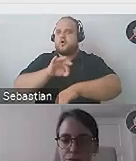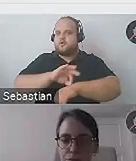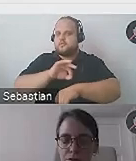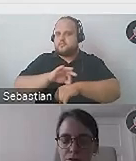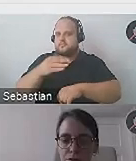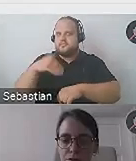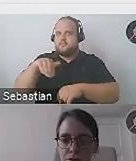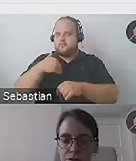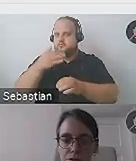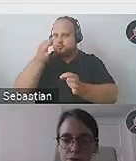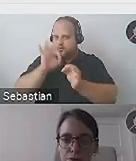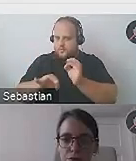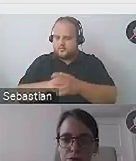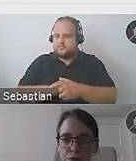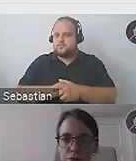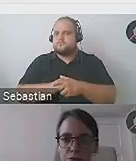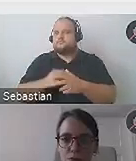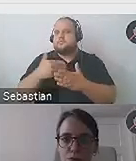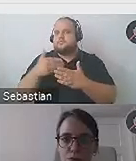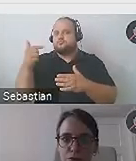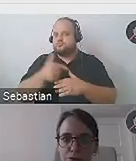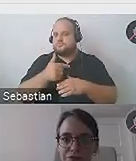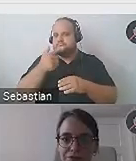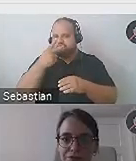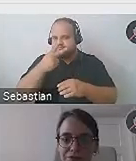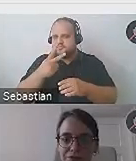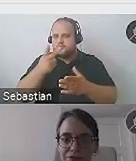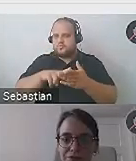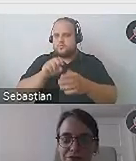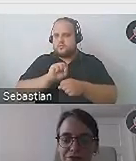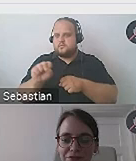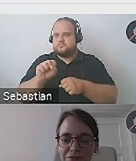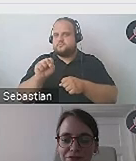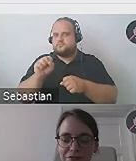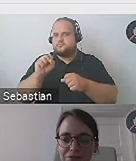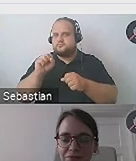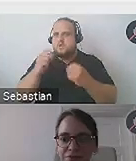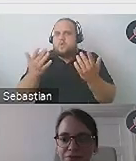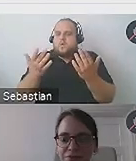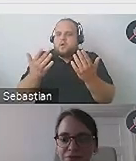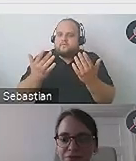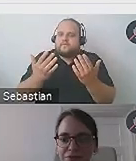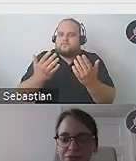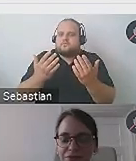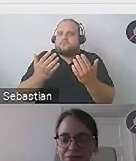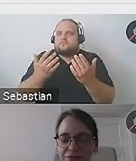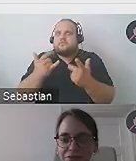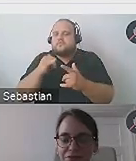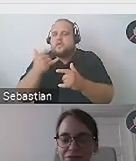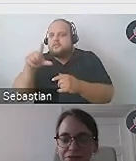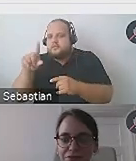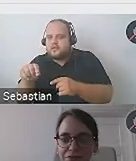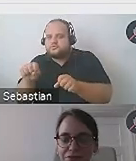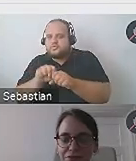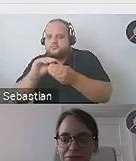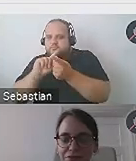dostępności, no i wtedy musimy sobie spriorytetyzować, które elementy będą najłatwiejsze i najtańsze